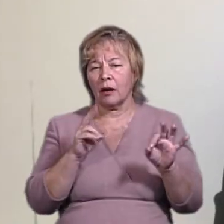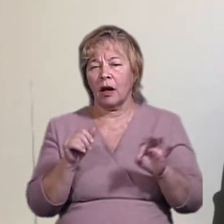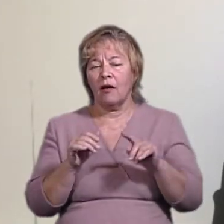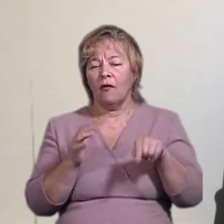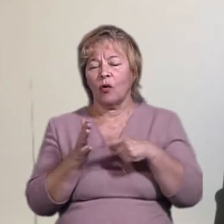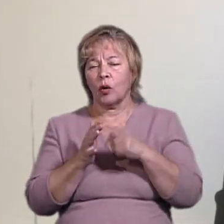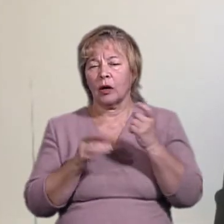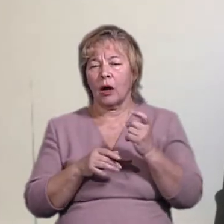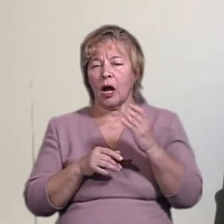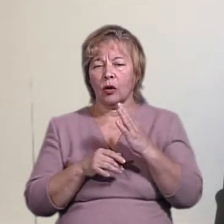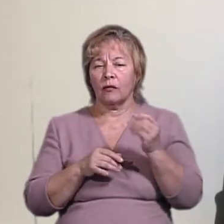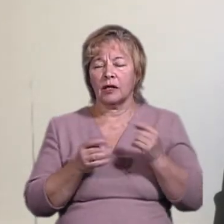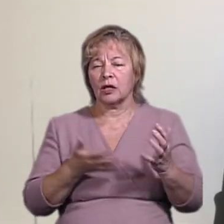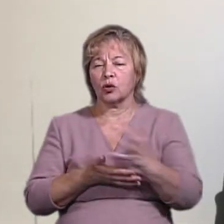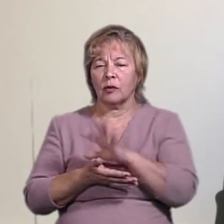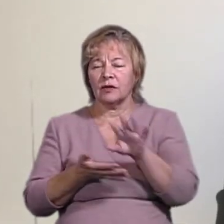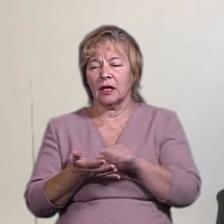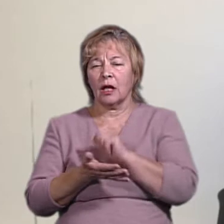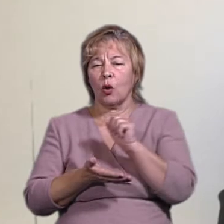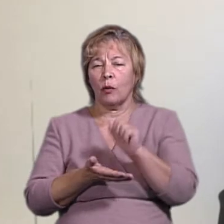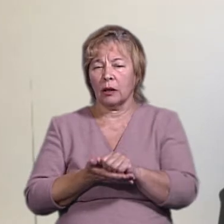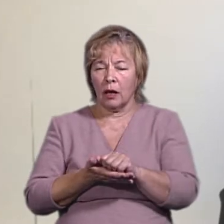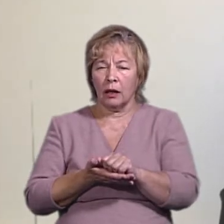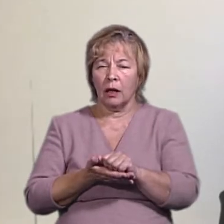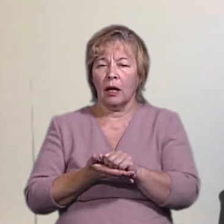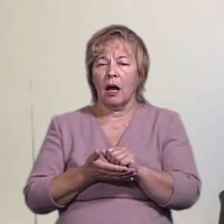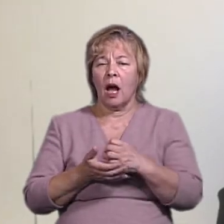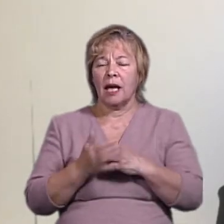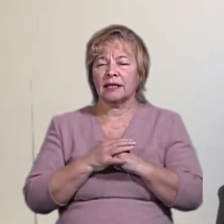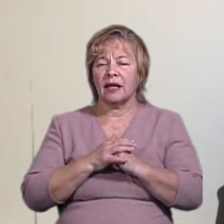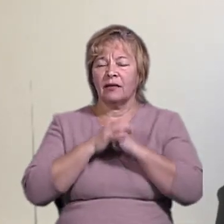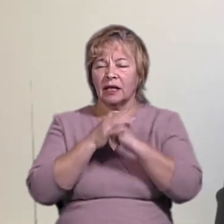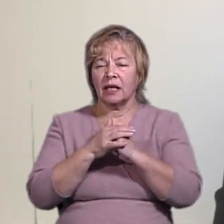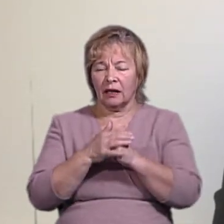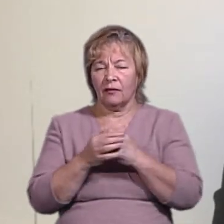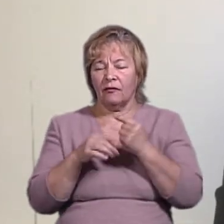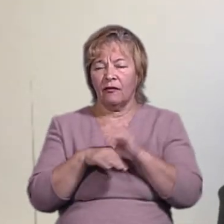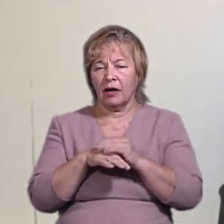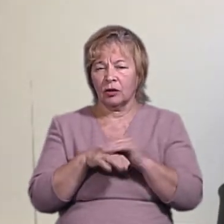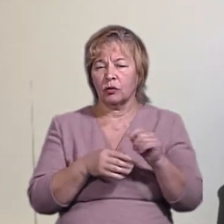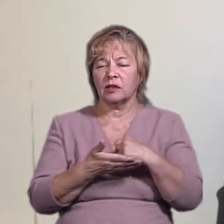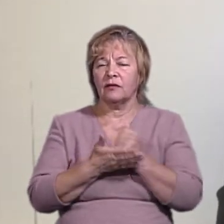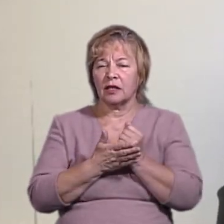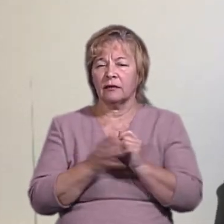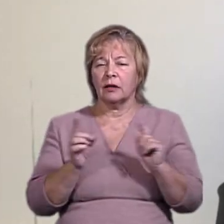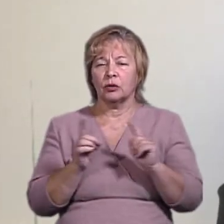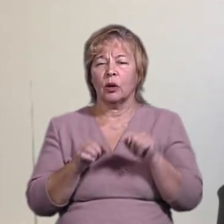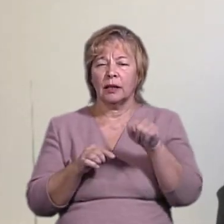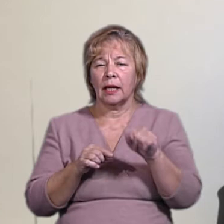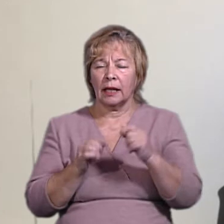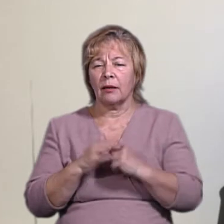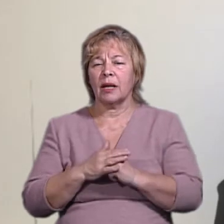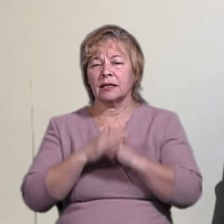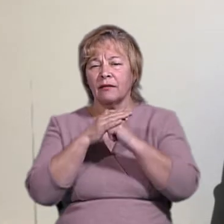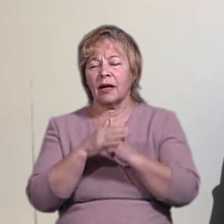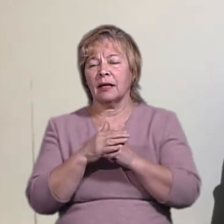Харкова, де зібрані всі документальні базові речі, і ми можемо стверджувати на цій підставі,